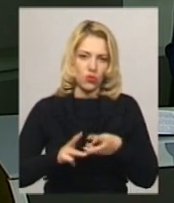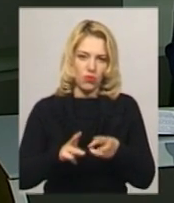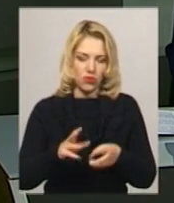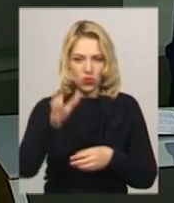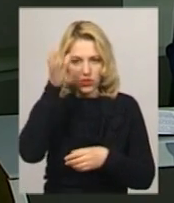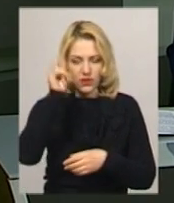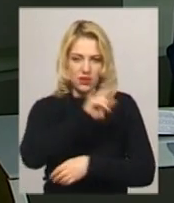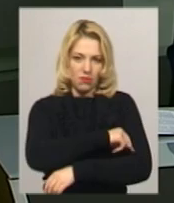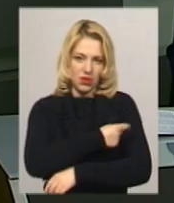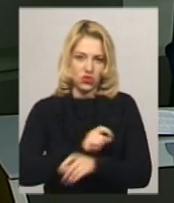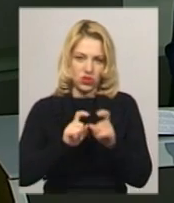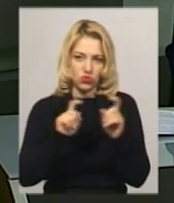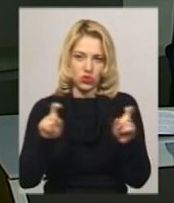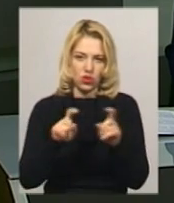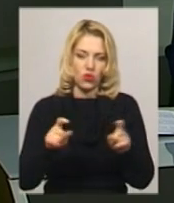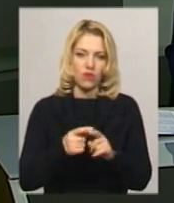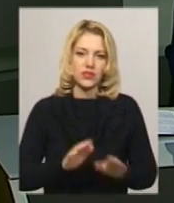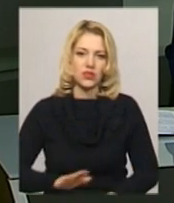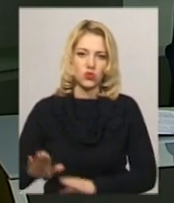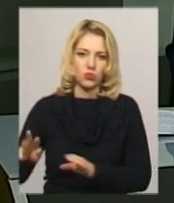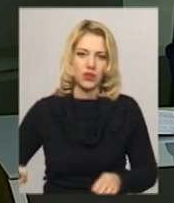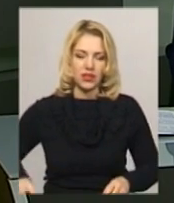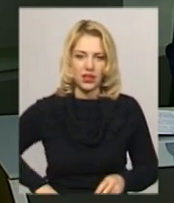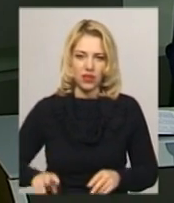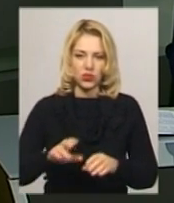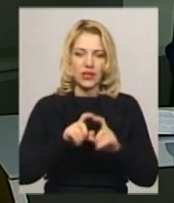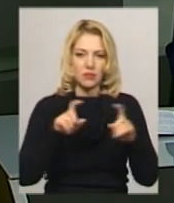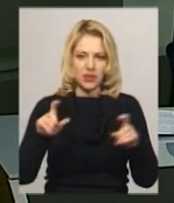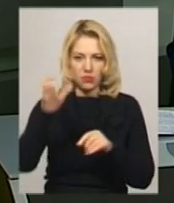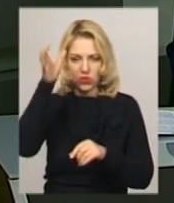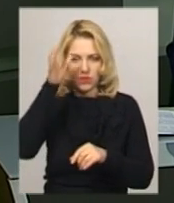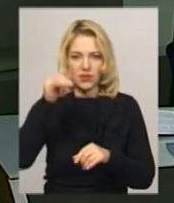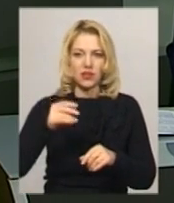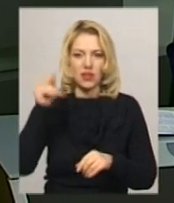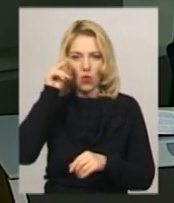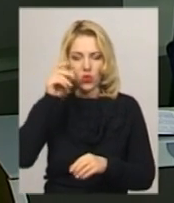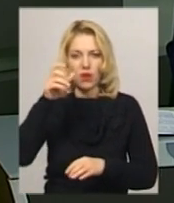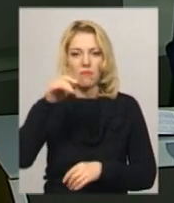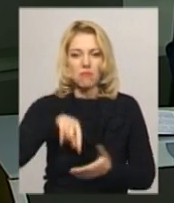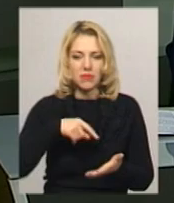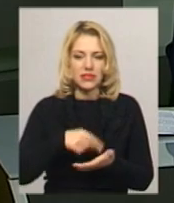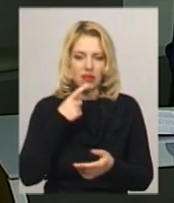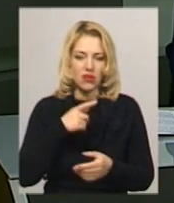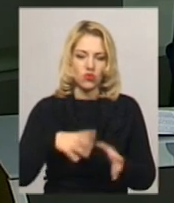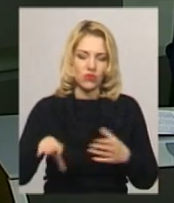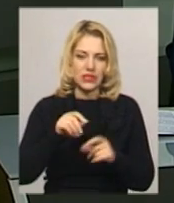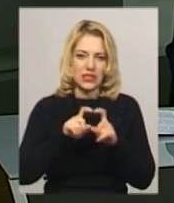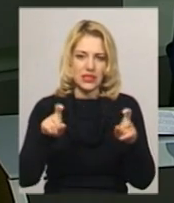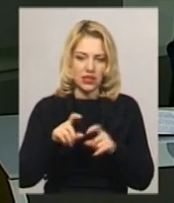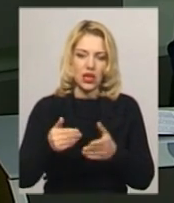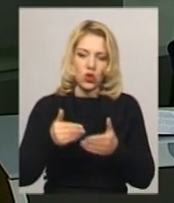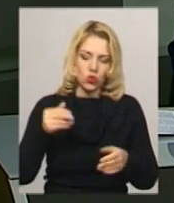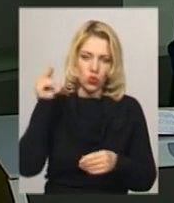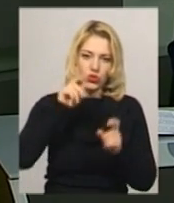освітні та медичні установи. Заступник директора Департаменту освіти та науки міста Світлана Губай каже, в усіх закладах дошкільної та